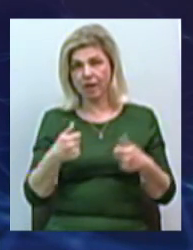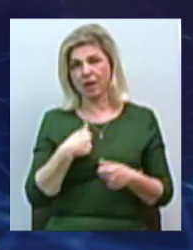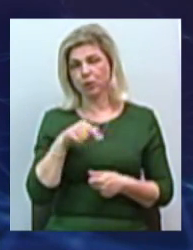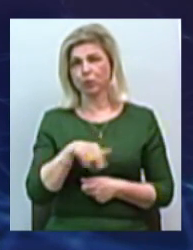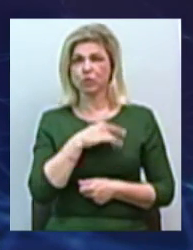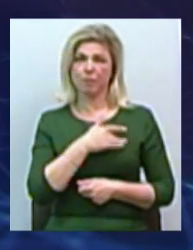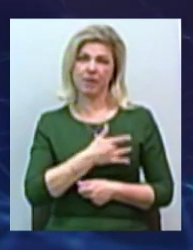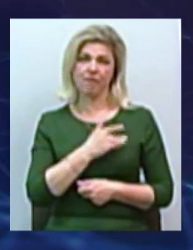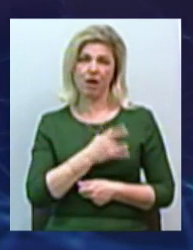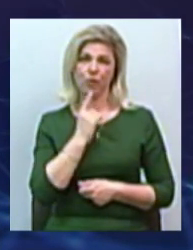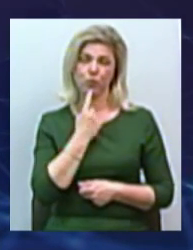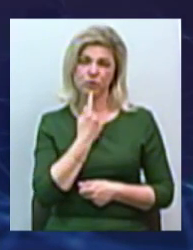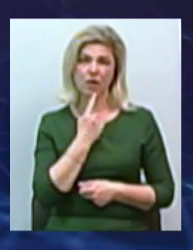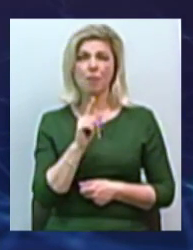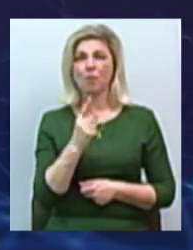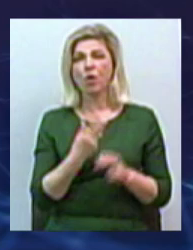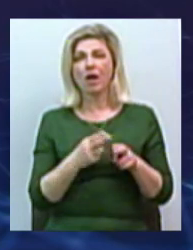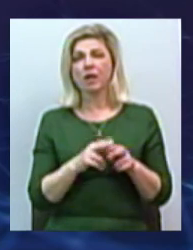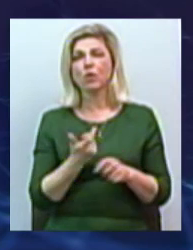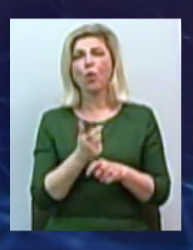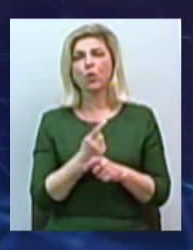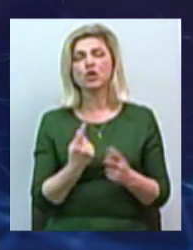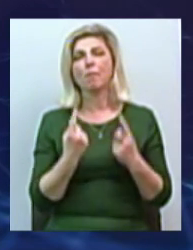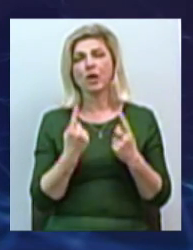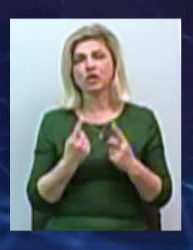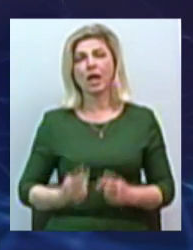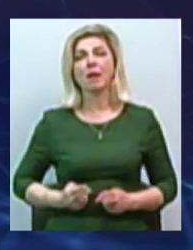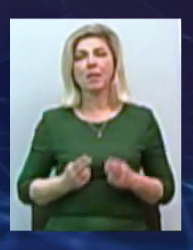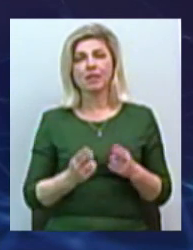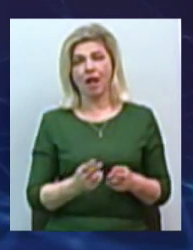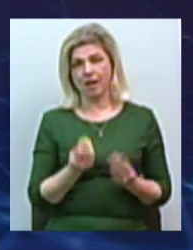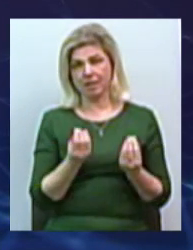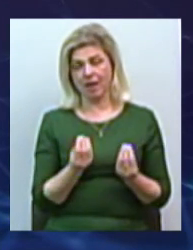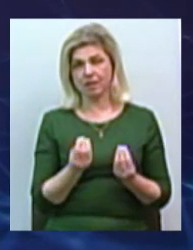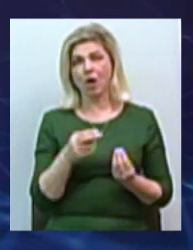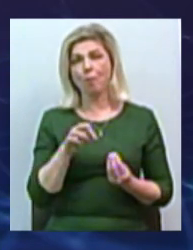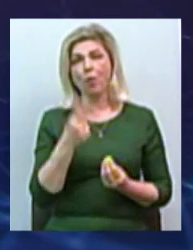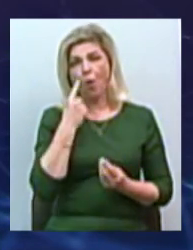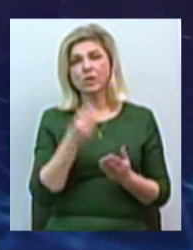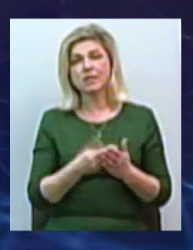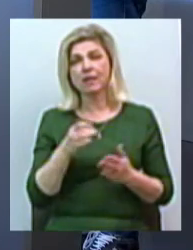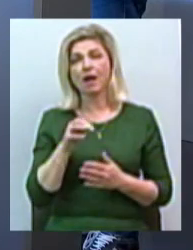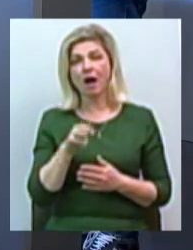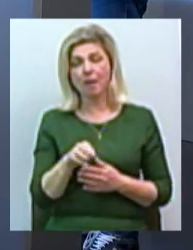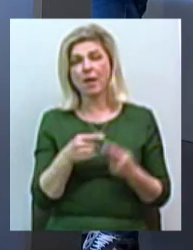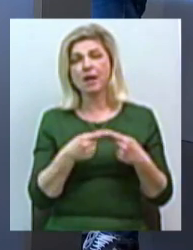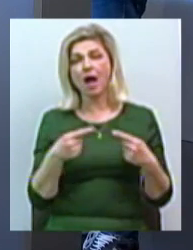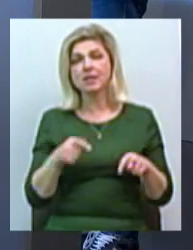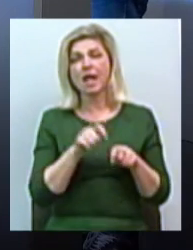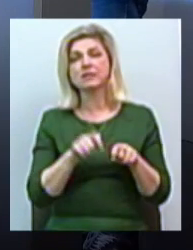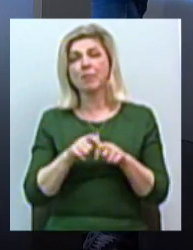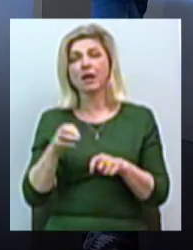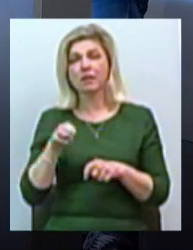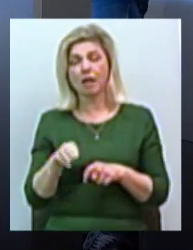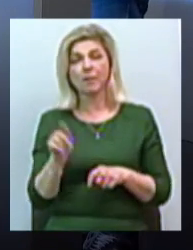сомніваюсь. Тому що це дуже больші кримінальні дінги. По оцінкам різних експертов, в те семьи,